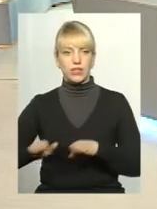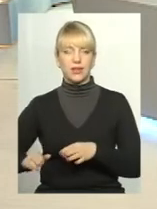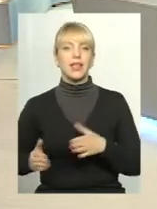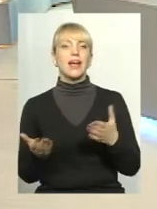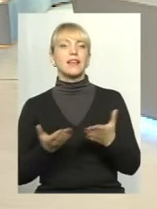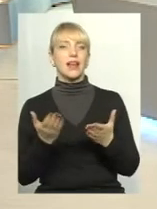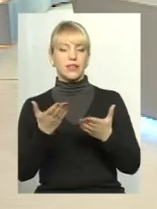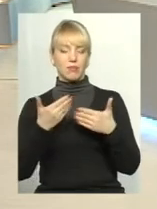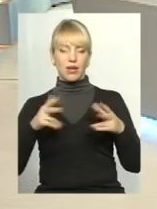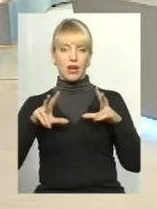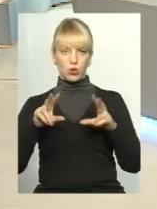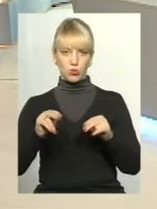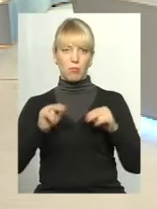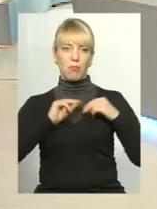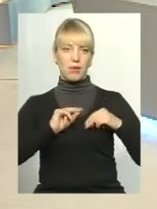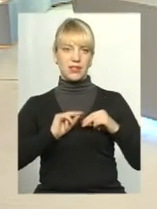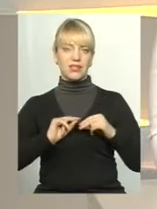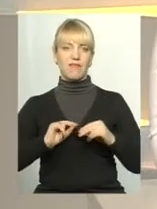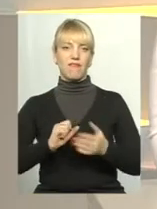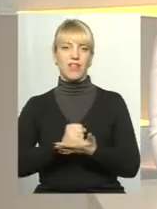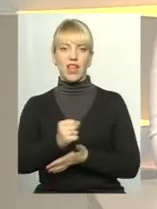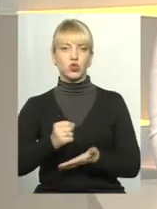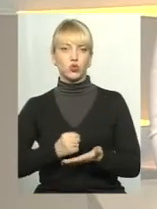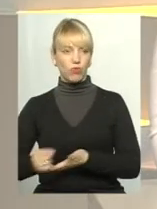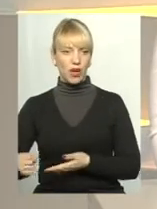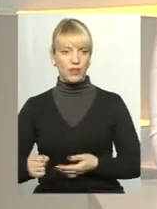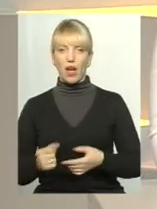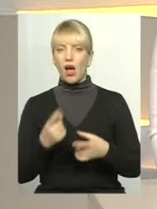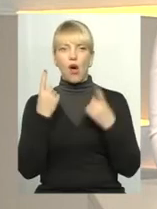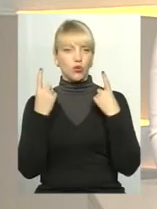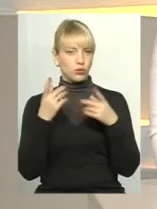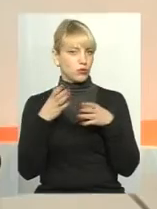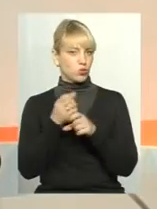які ми гарантуємо працевлаштування. Масових скорочень в нас не буде?